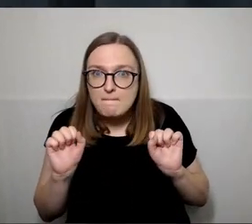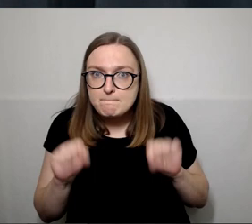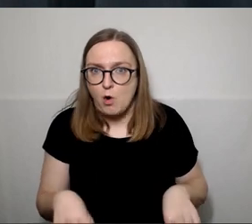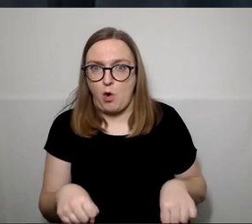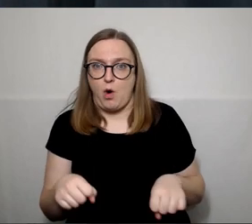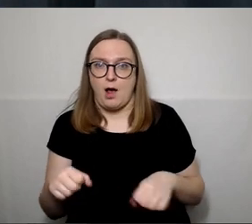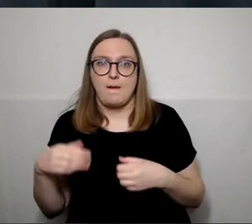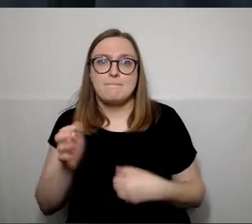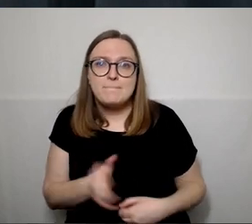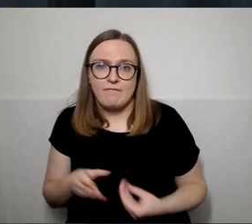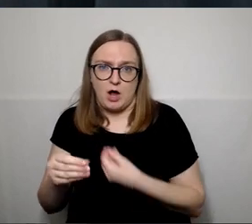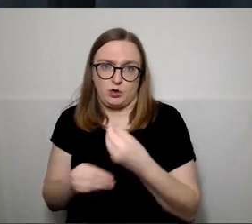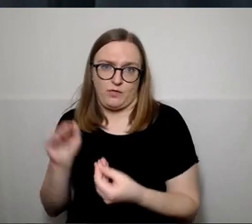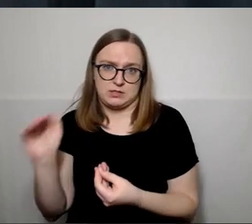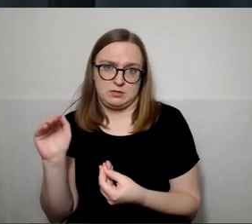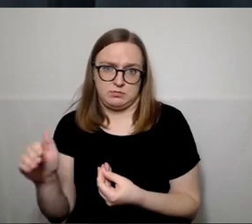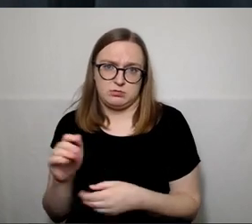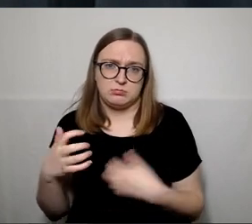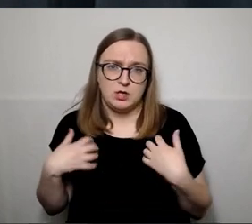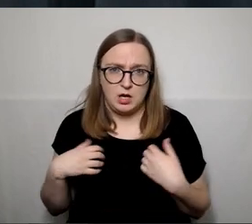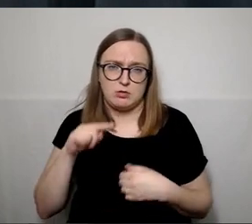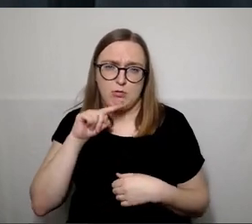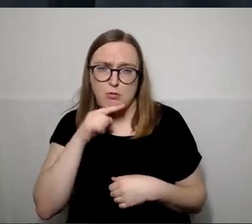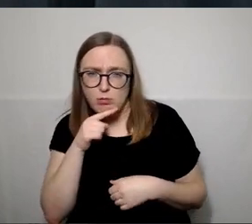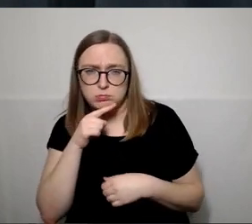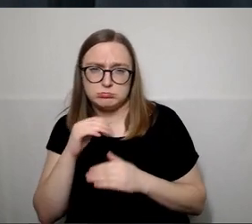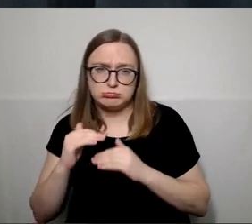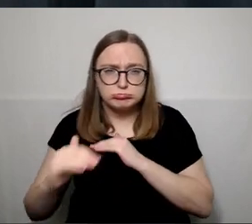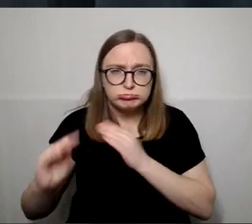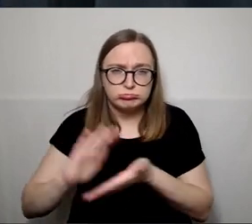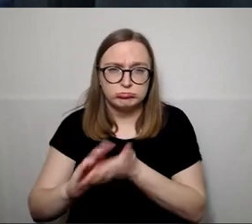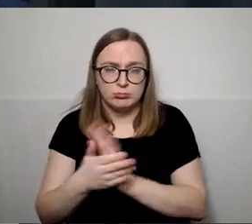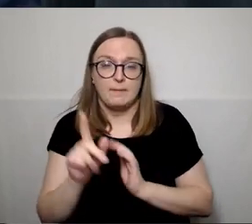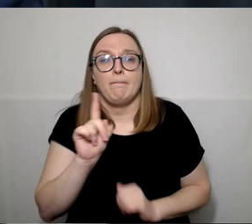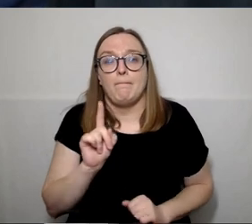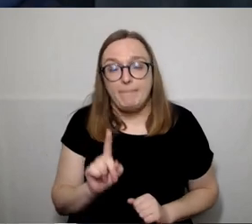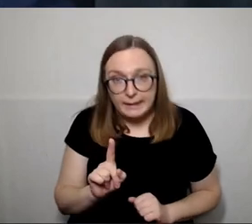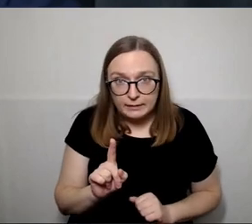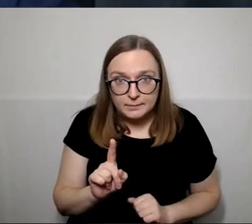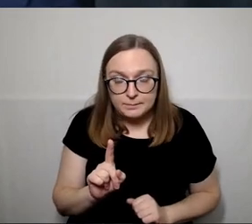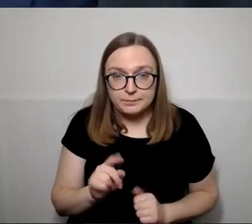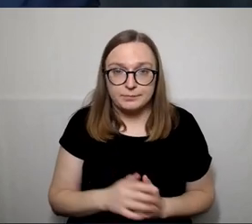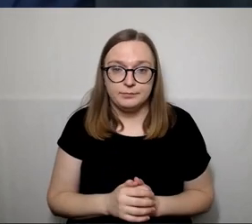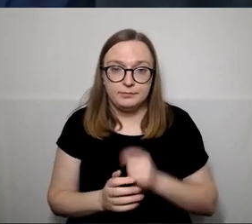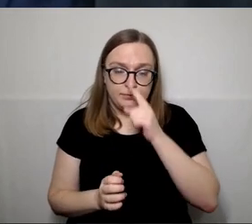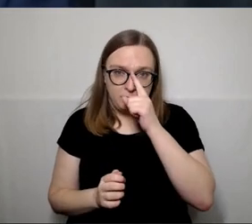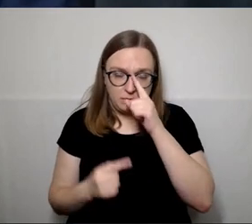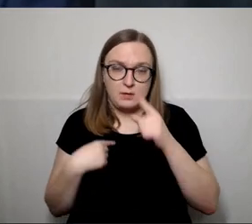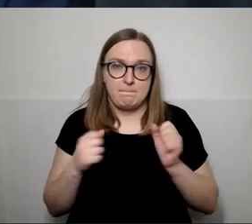Ir greičiau, ir ekonomiškiau, bet tiesiog kvieščiau